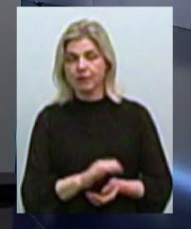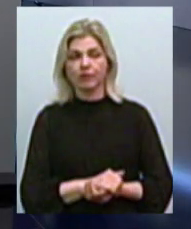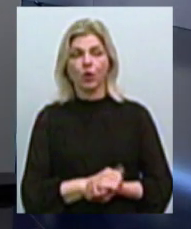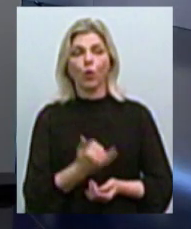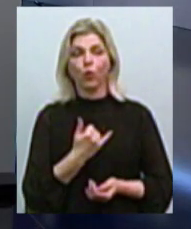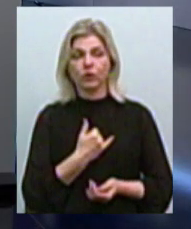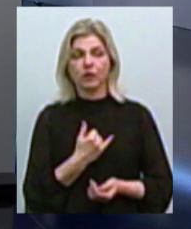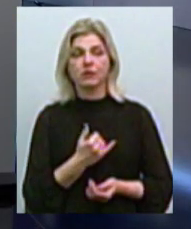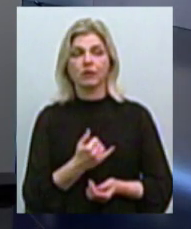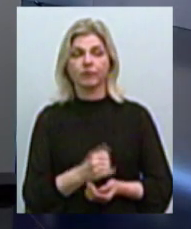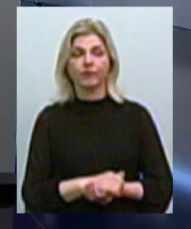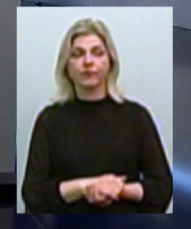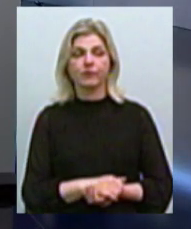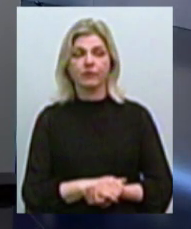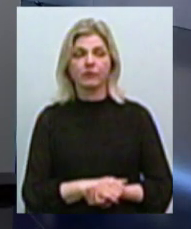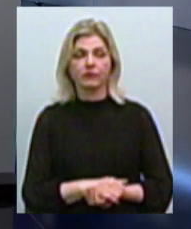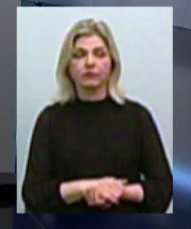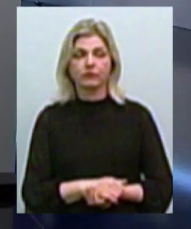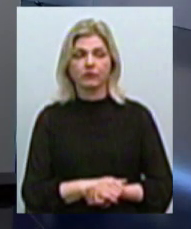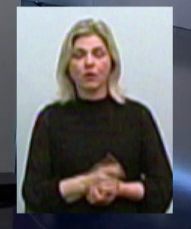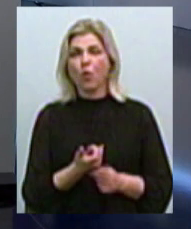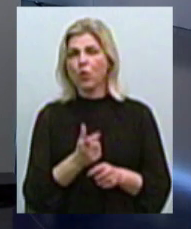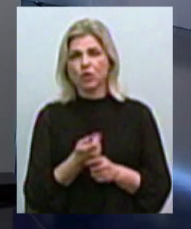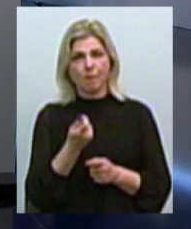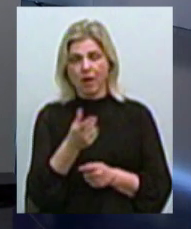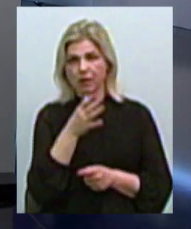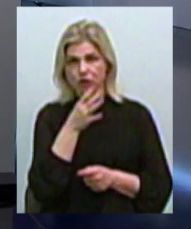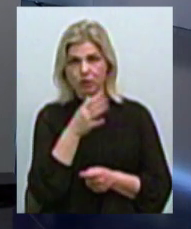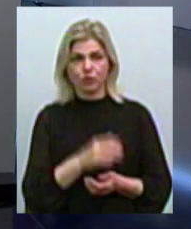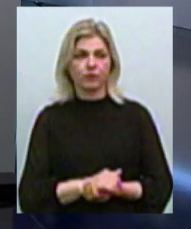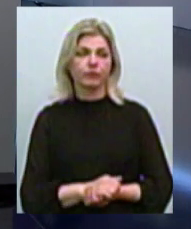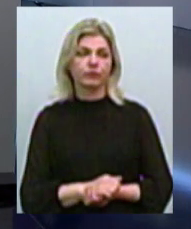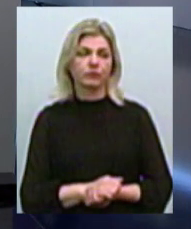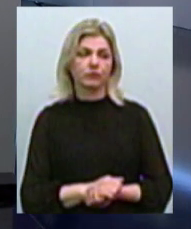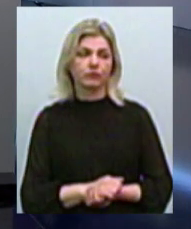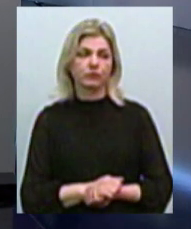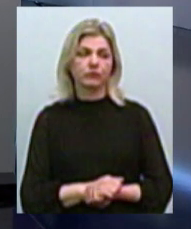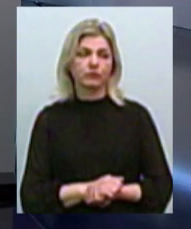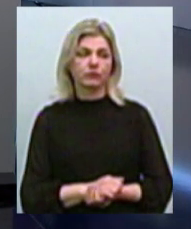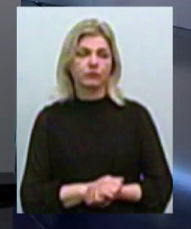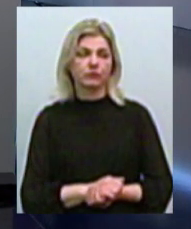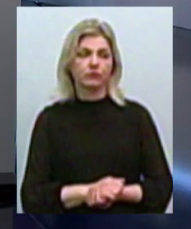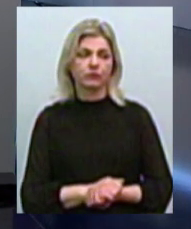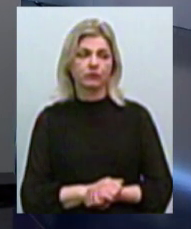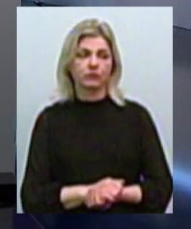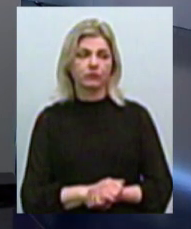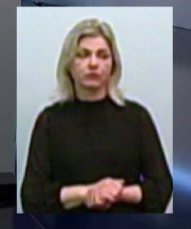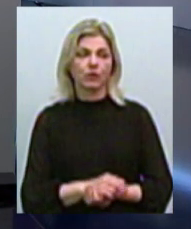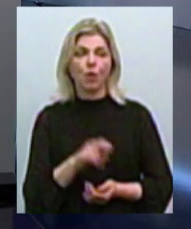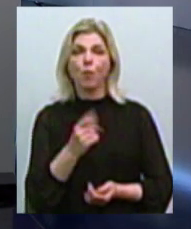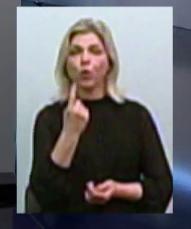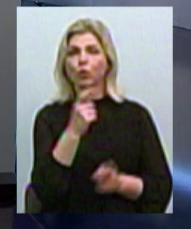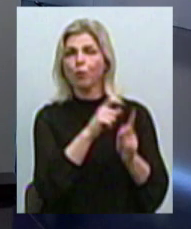переходят уже совсем нема часу, а втім по одному